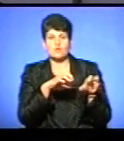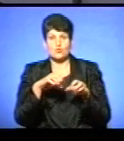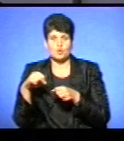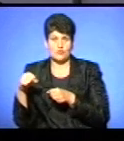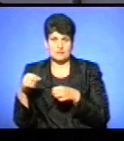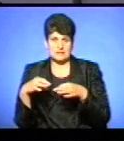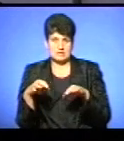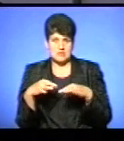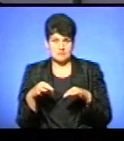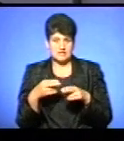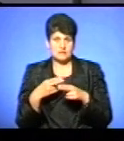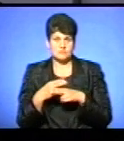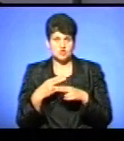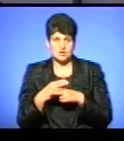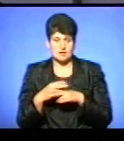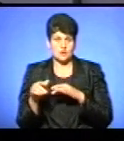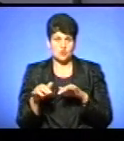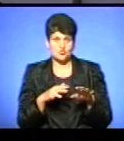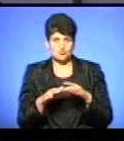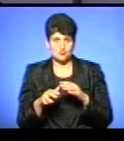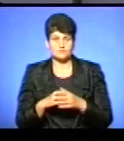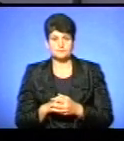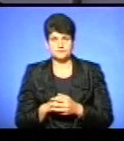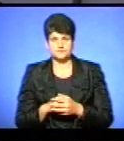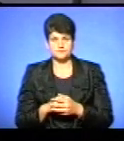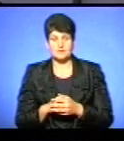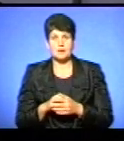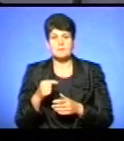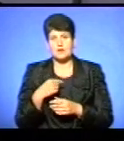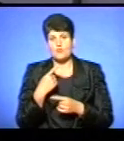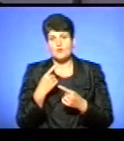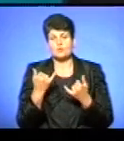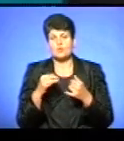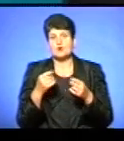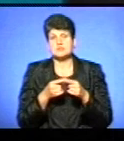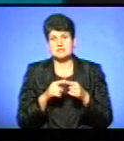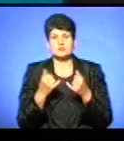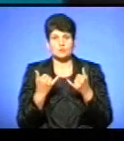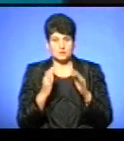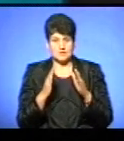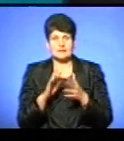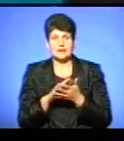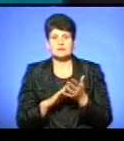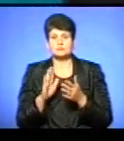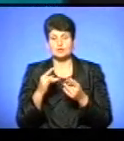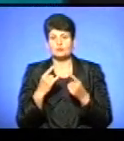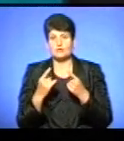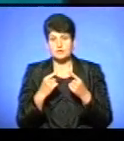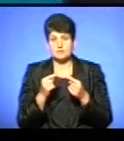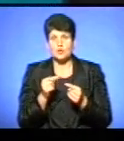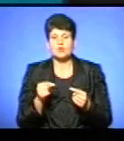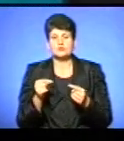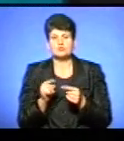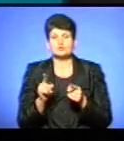засоби. Які перешкоджають дорожньому руху або суттєво перешкоджають. Це ми говоримо про те, що є на сьогодні. Далі будемо говорити про те конкретніше, що